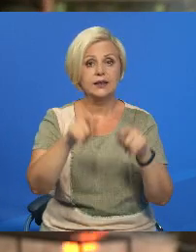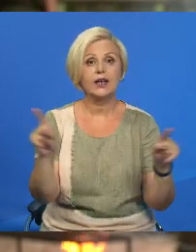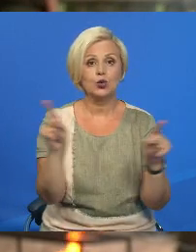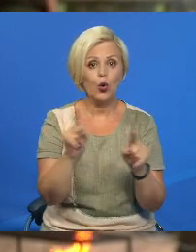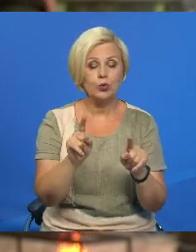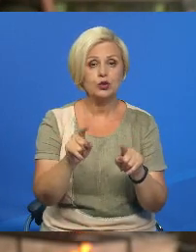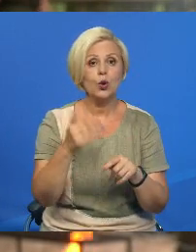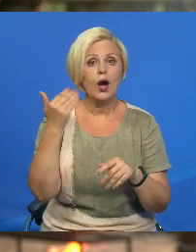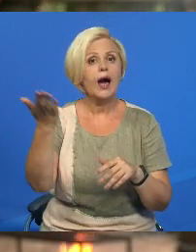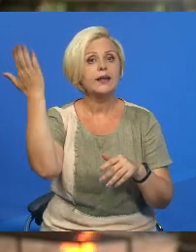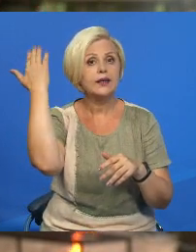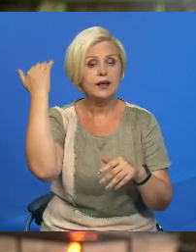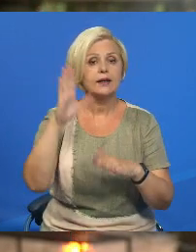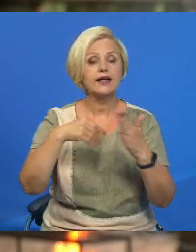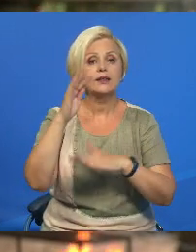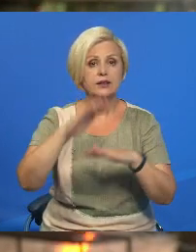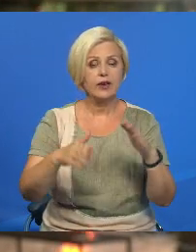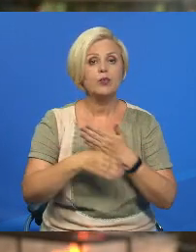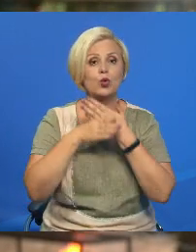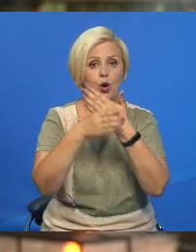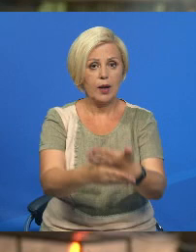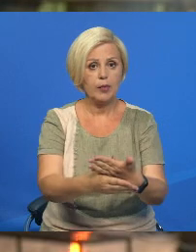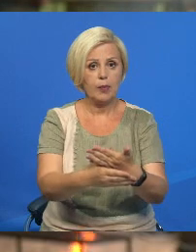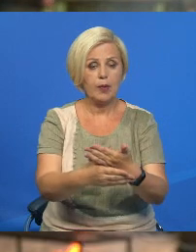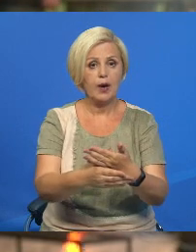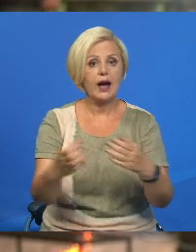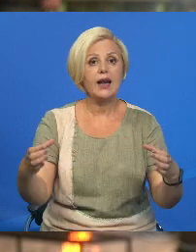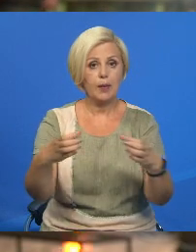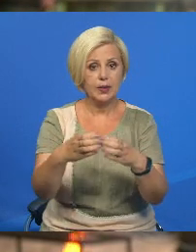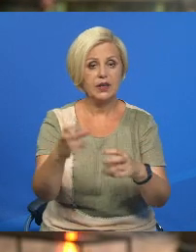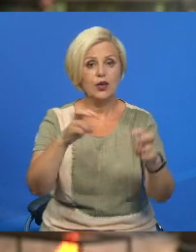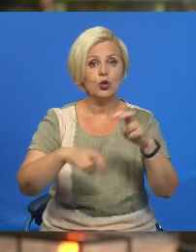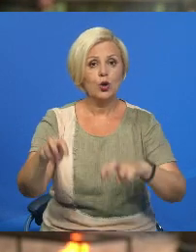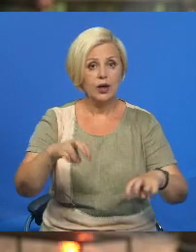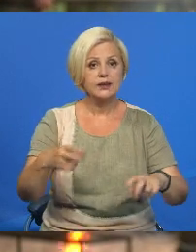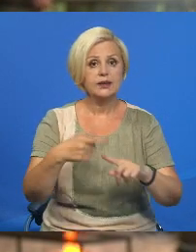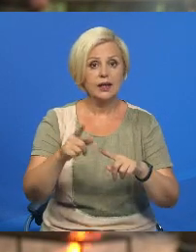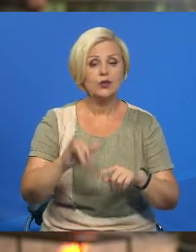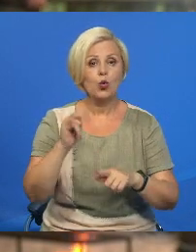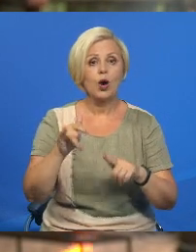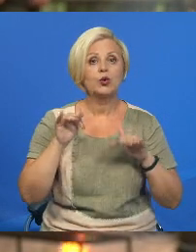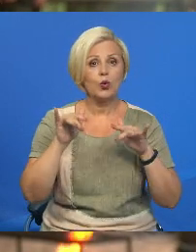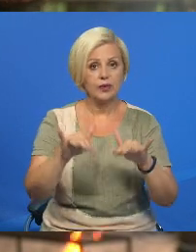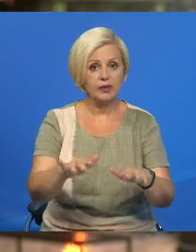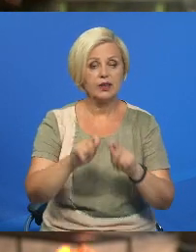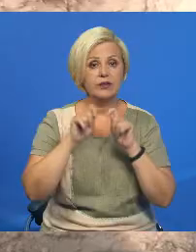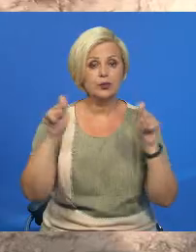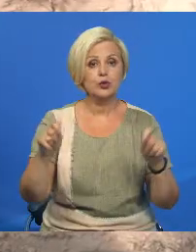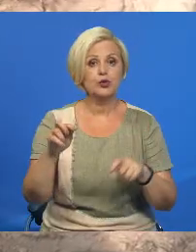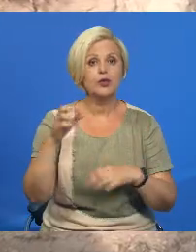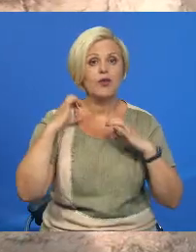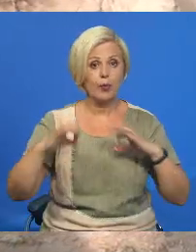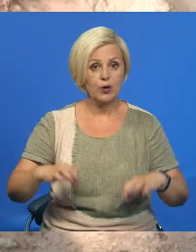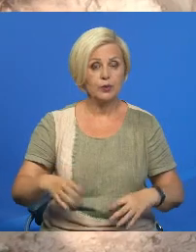они когда-то собственноручно помогали батальону в расследовании вот этого уголовного деда, возбужденного прокуратурой.